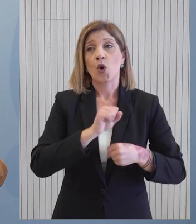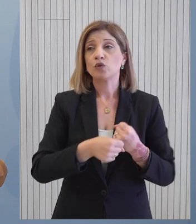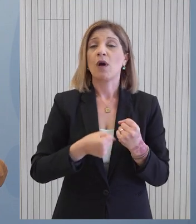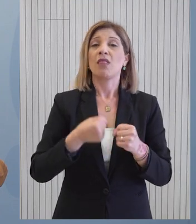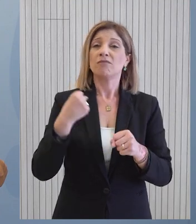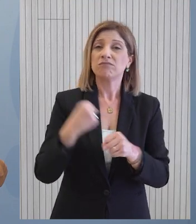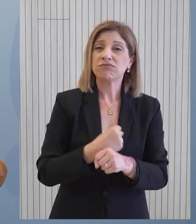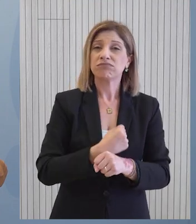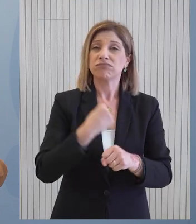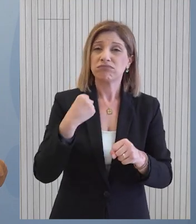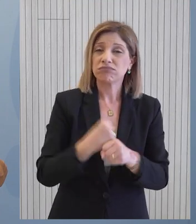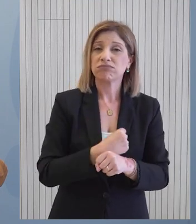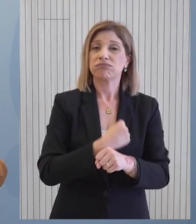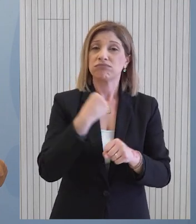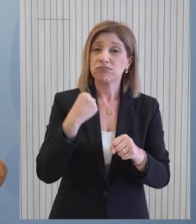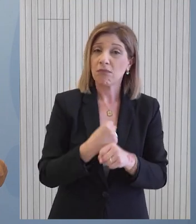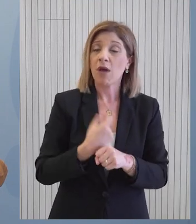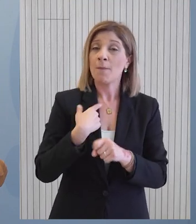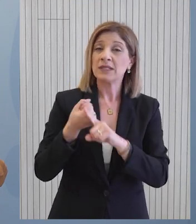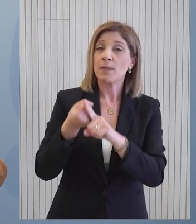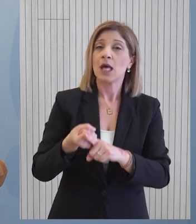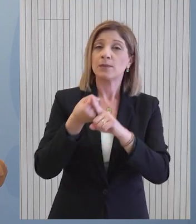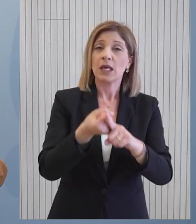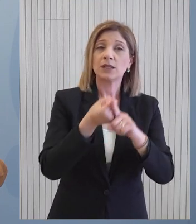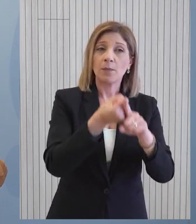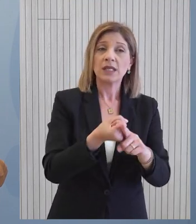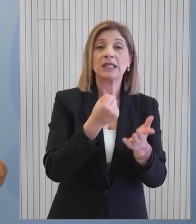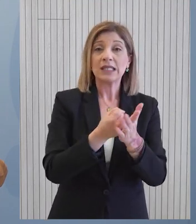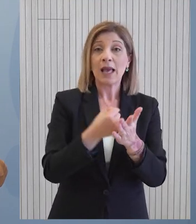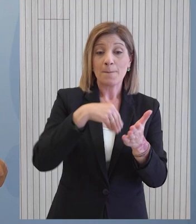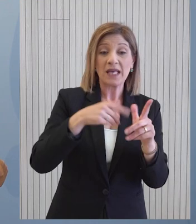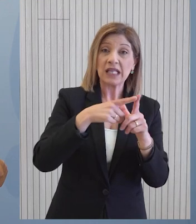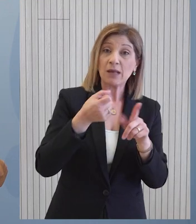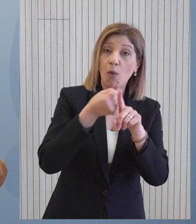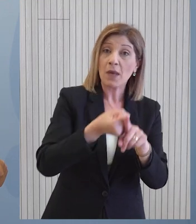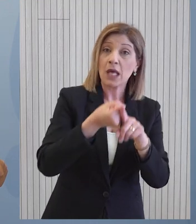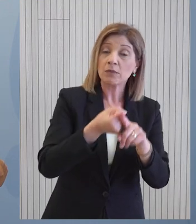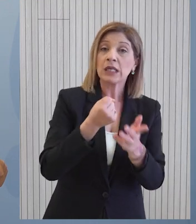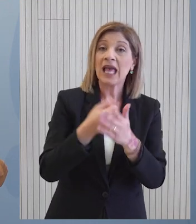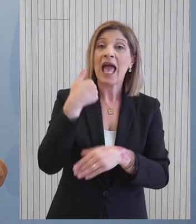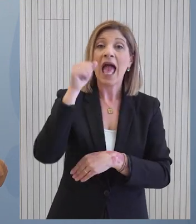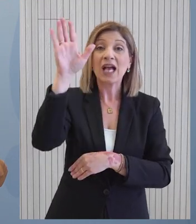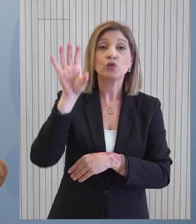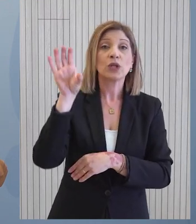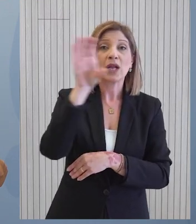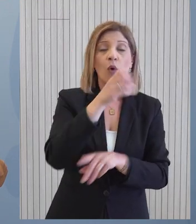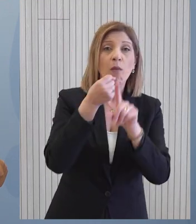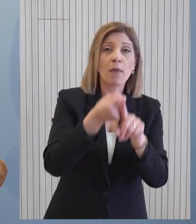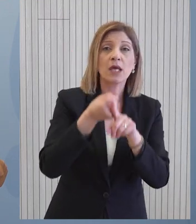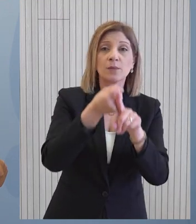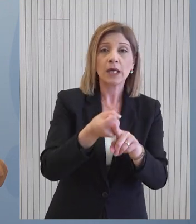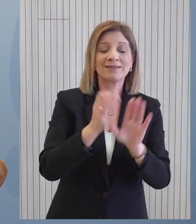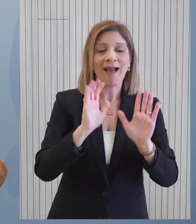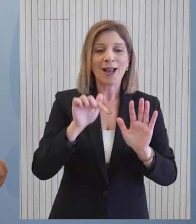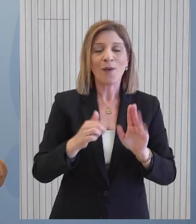επιμονή από πλευράς μας να πείσουμε εκτός Κύπρου και δυστυχώς και εντός Κύπρου κάποιους. Αυτό που σήμερα